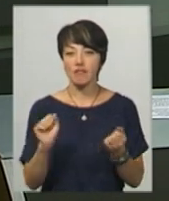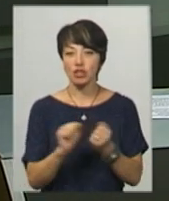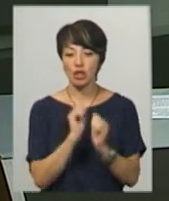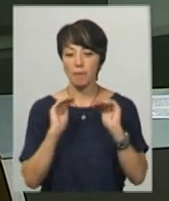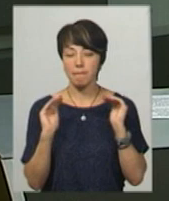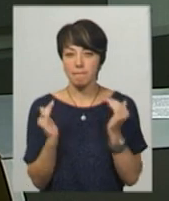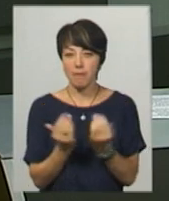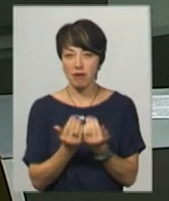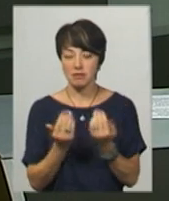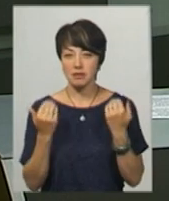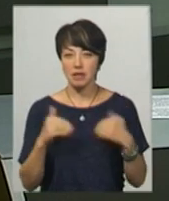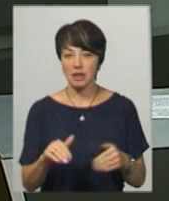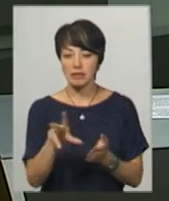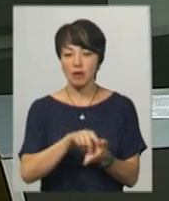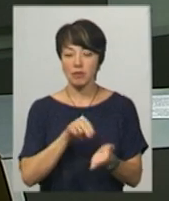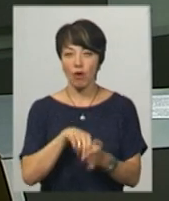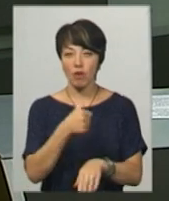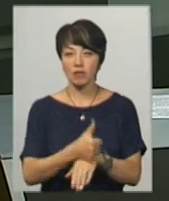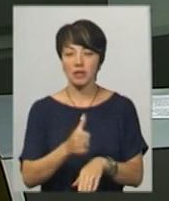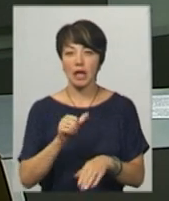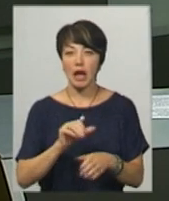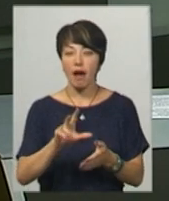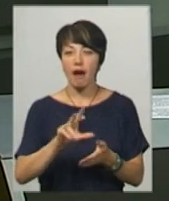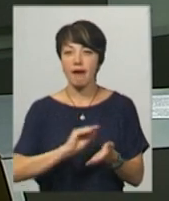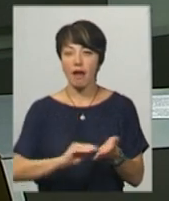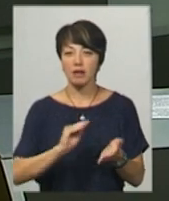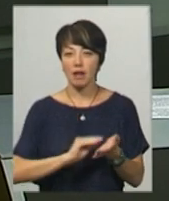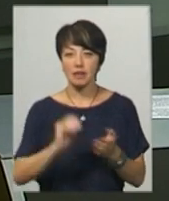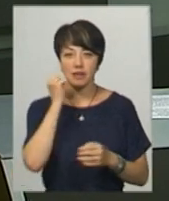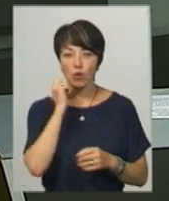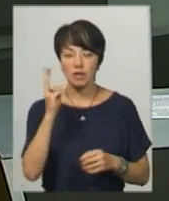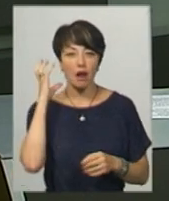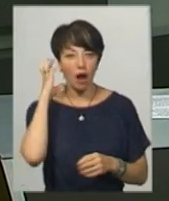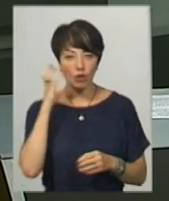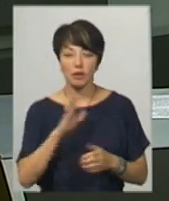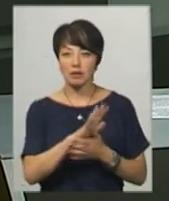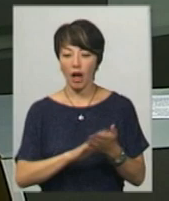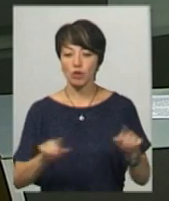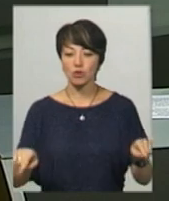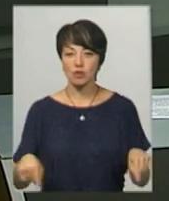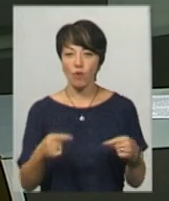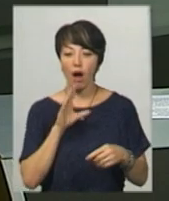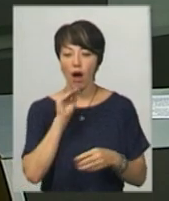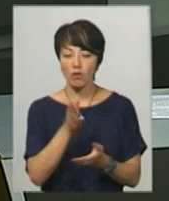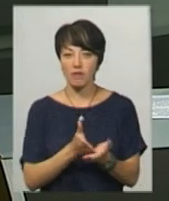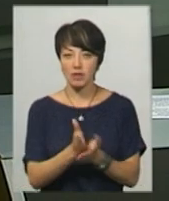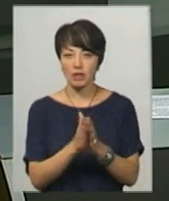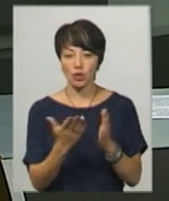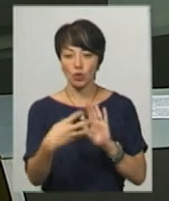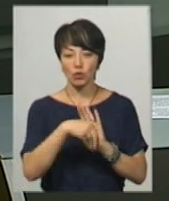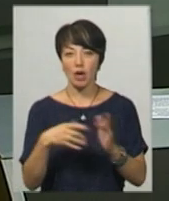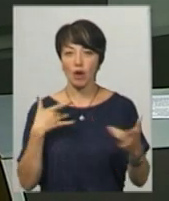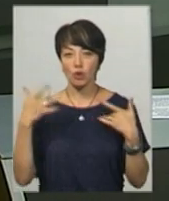записує головний редактор старокостянтинівського радіомовлення Сергій Грищук. Далі до створення аудіоверсії книги долучаться